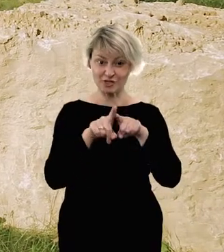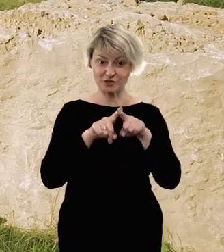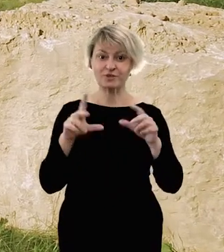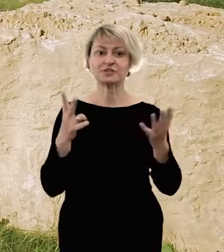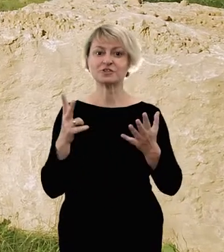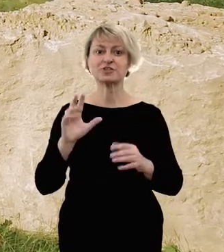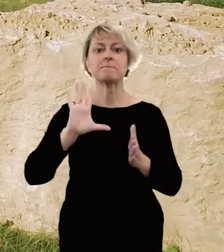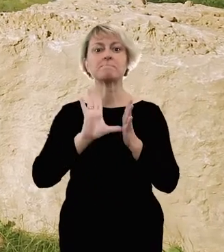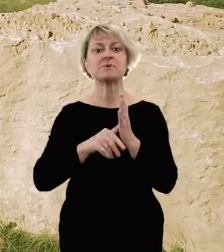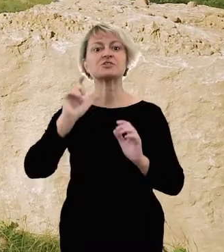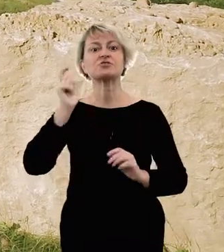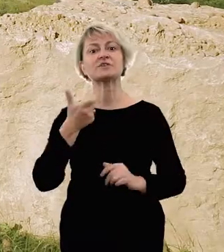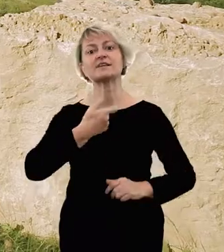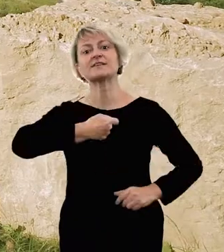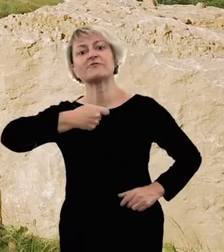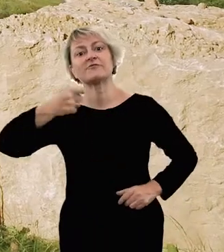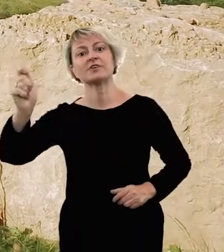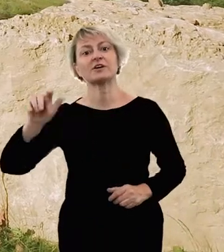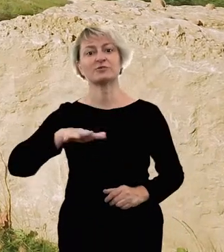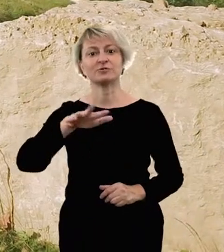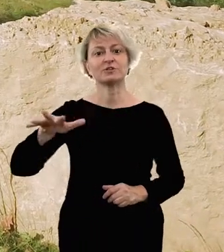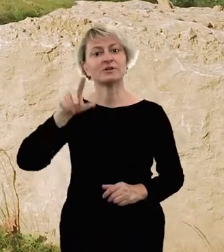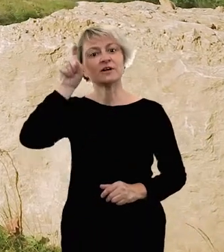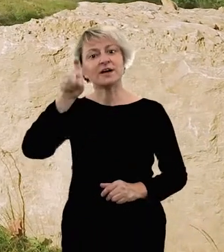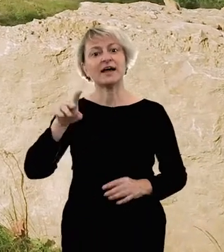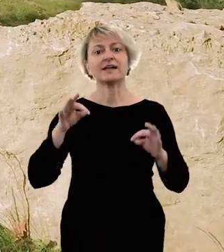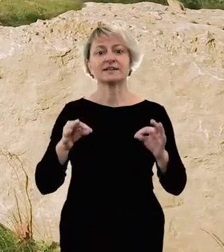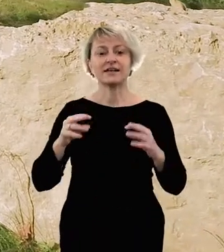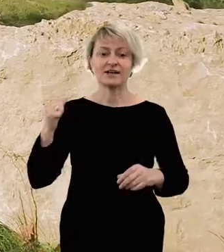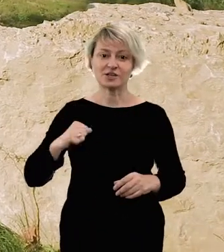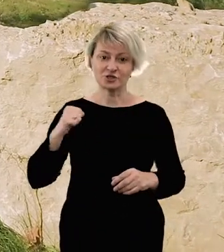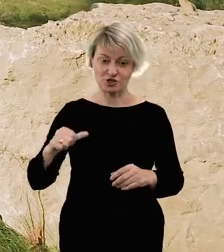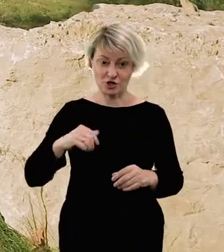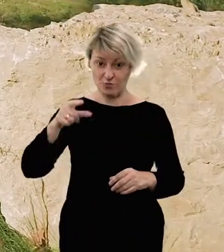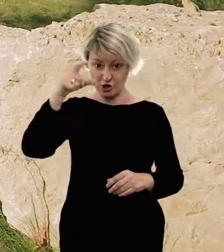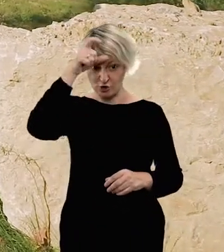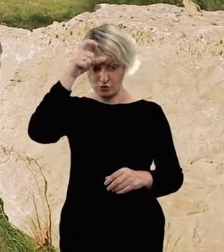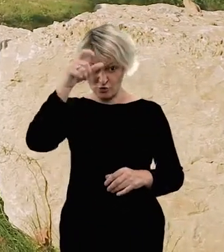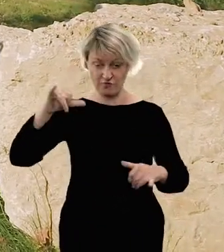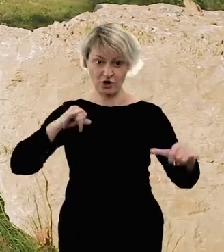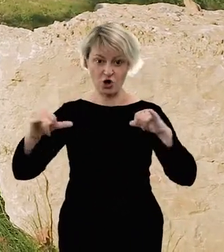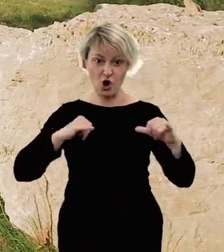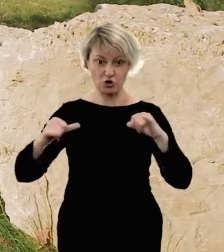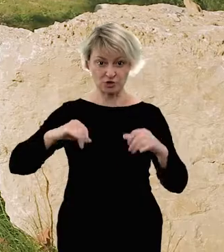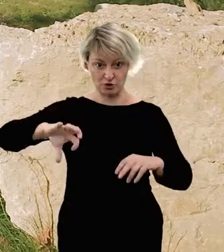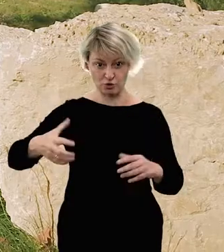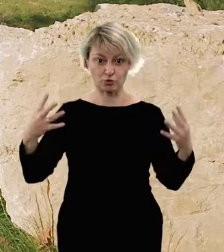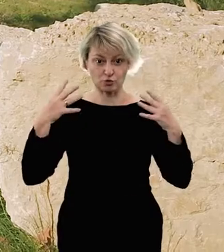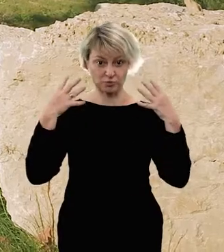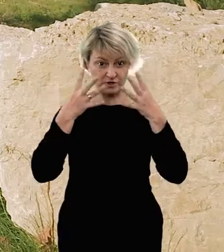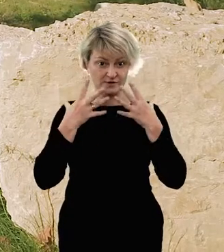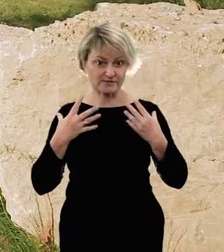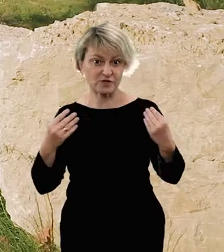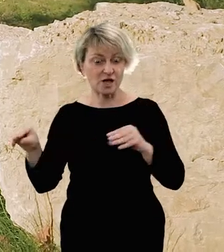pojechał do Niemiec. Teraz pozostaje nam tylko czekać, aż koordynator gatunku sprowadzi do Opola